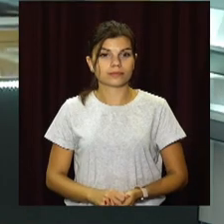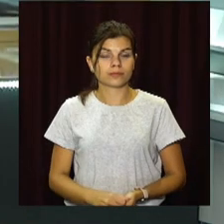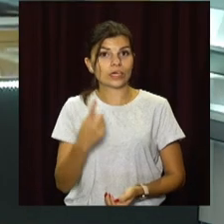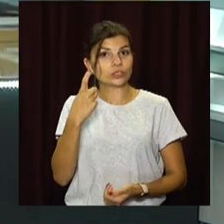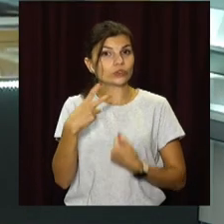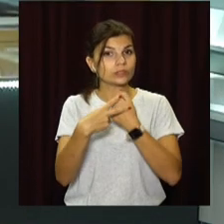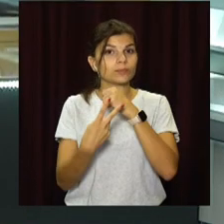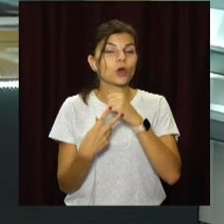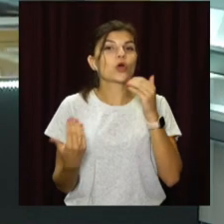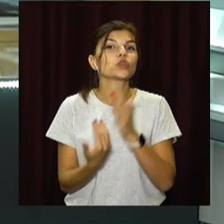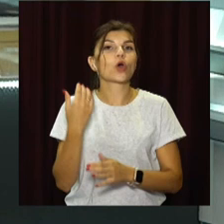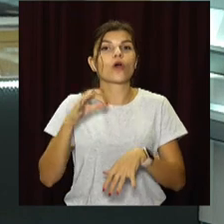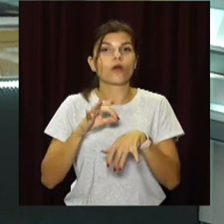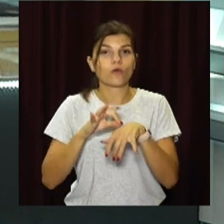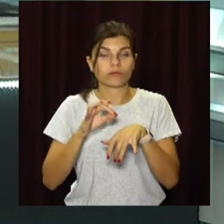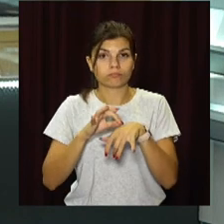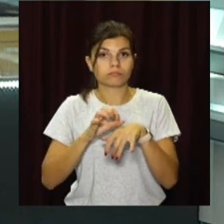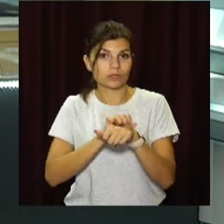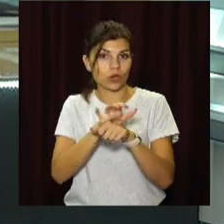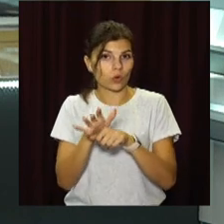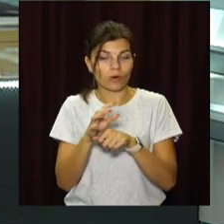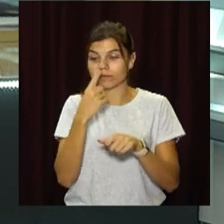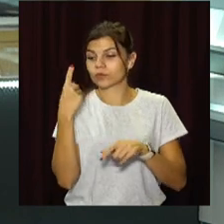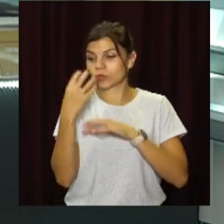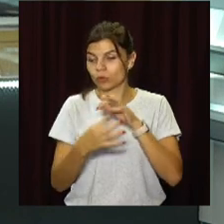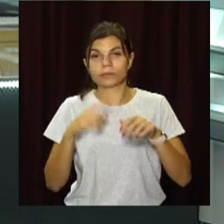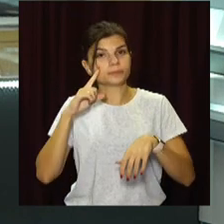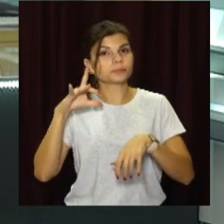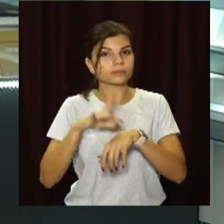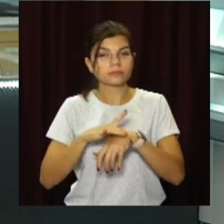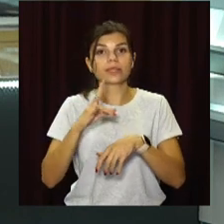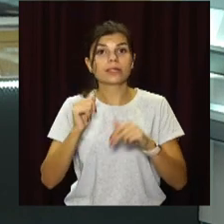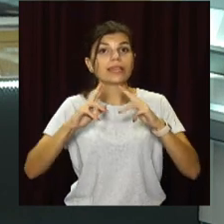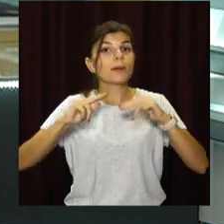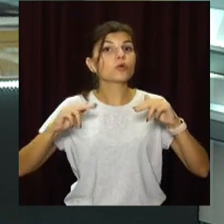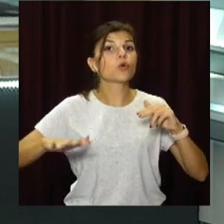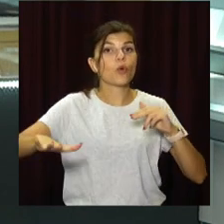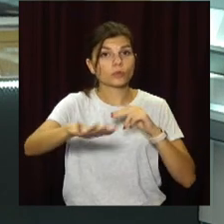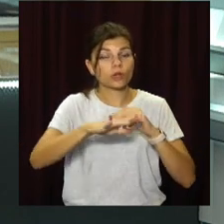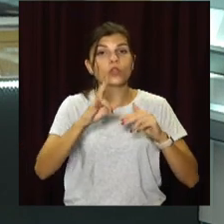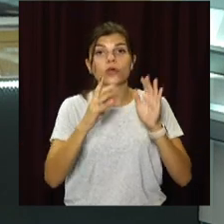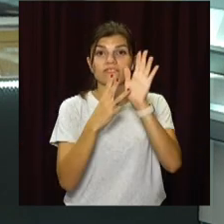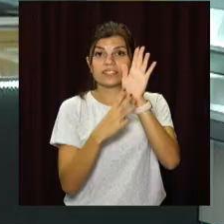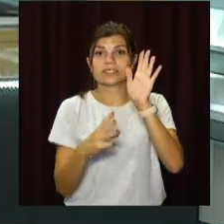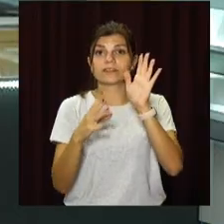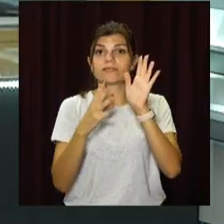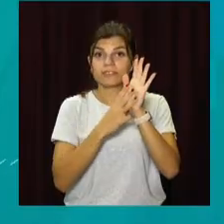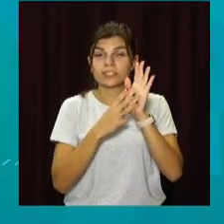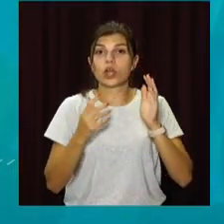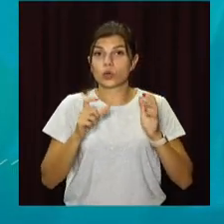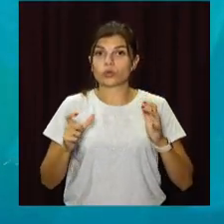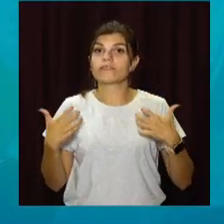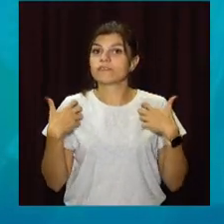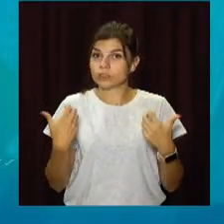117 нових захворілих на ковід виявили за добу на Дніпропетровщині. Натомість 88 мешканців